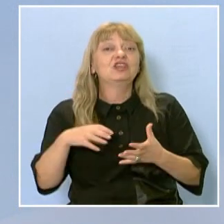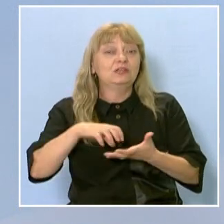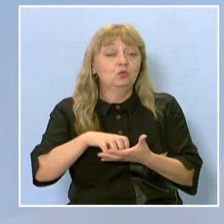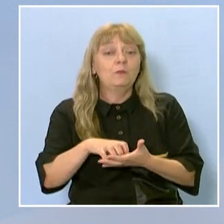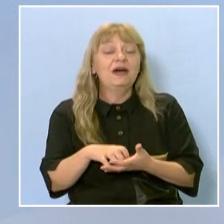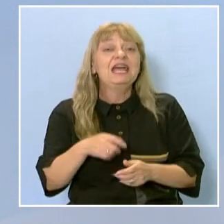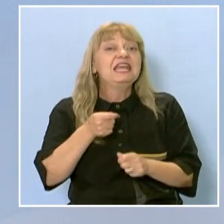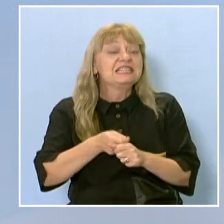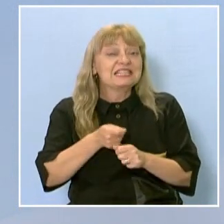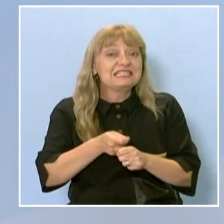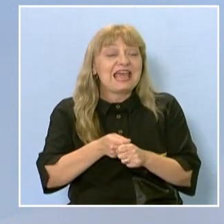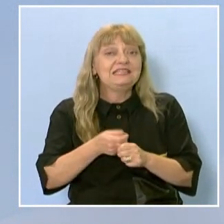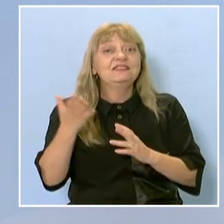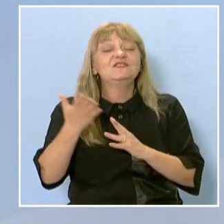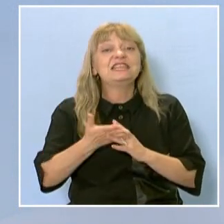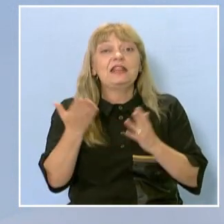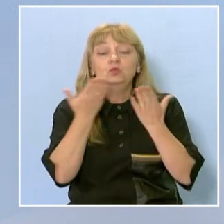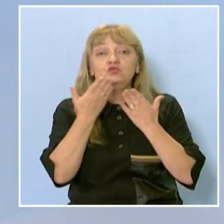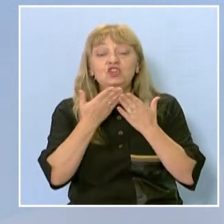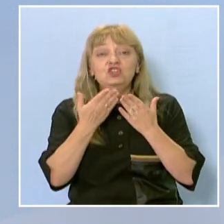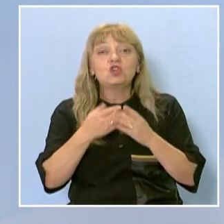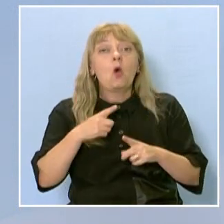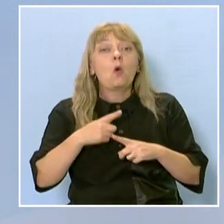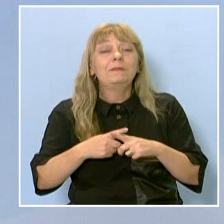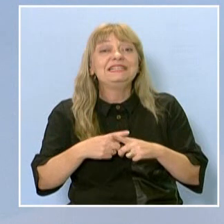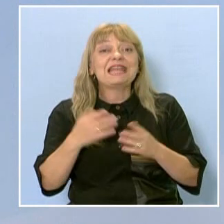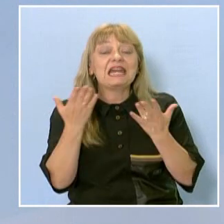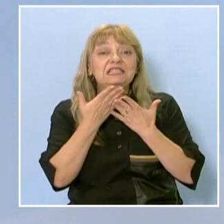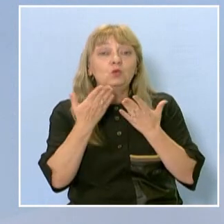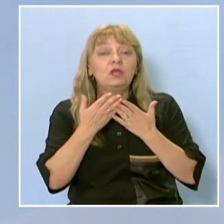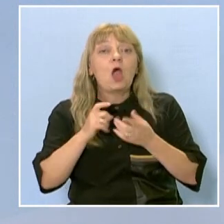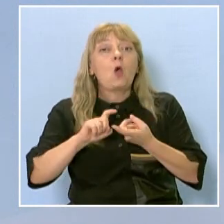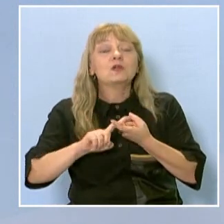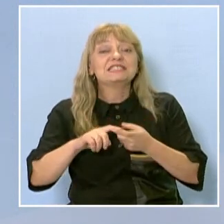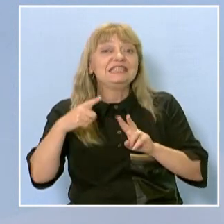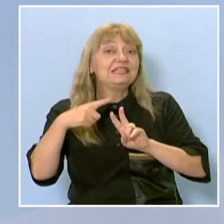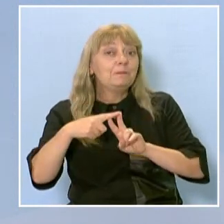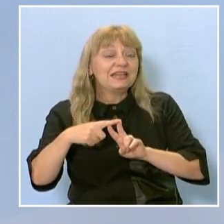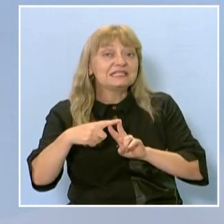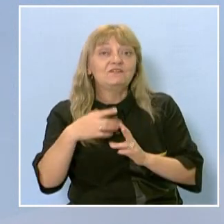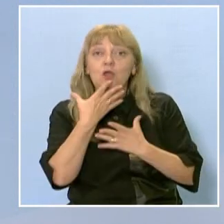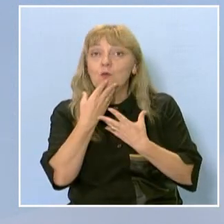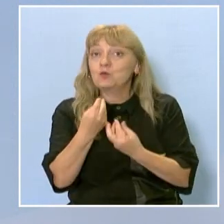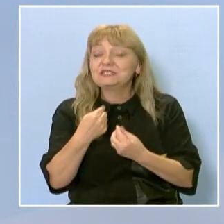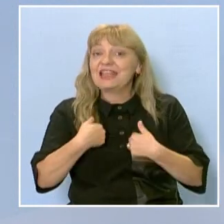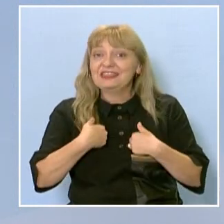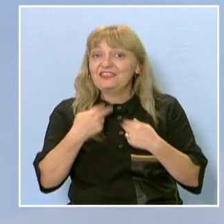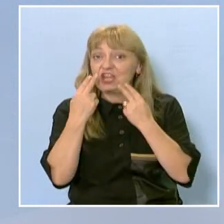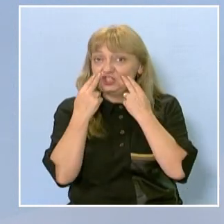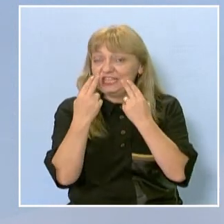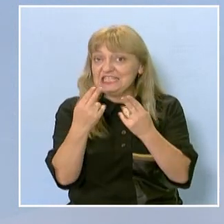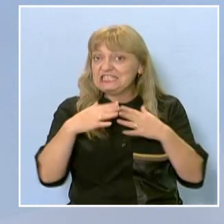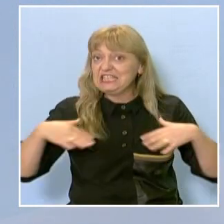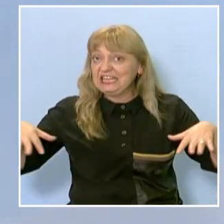създаден в Средно училище за хуманитарни науки и изкуства Константин Преславски и познат вече на зрителите на Знания БГ.